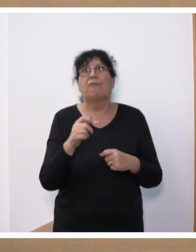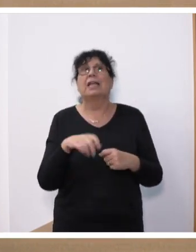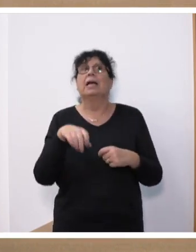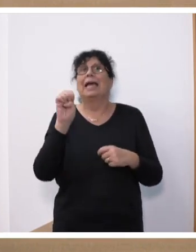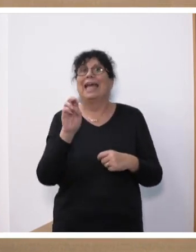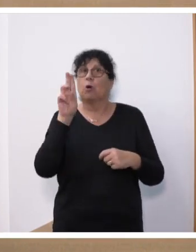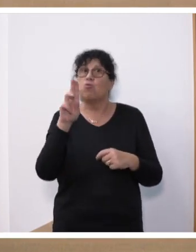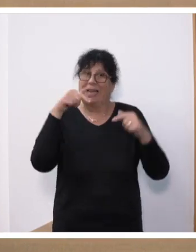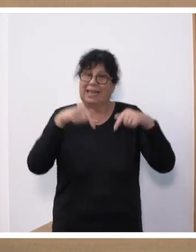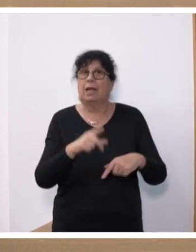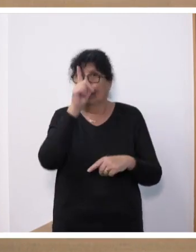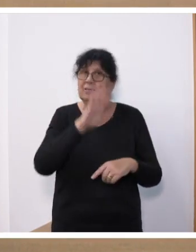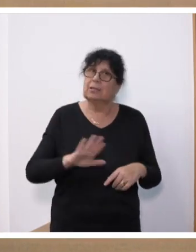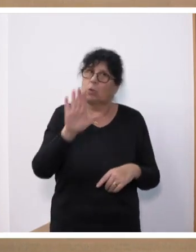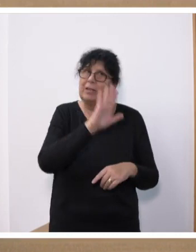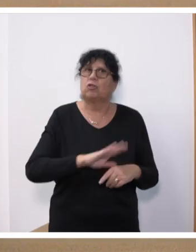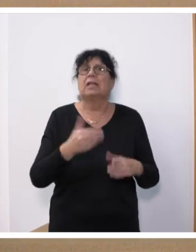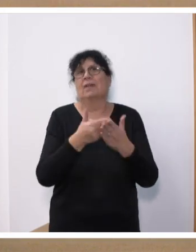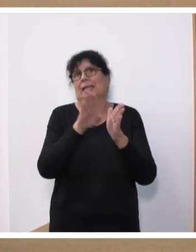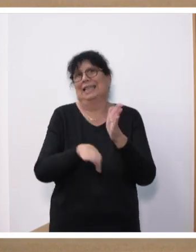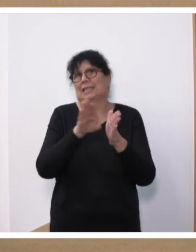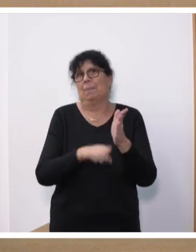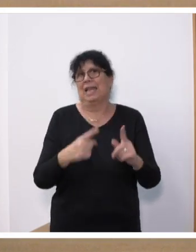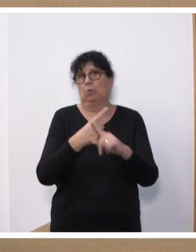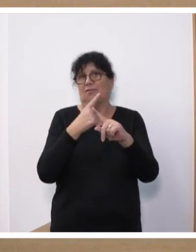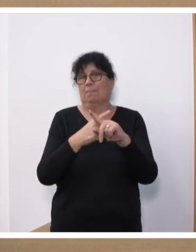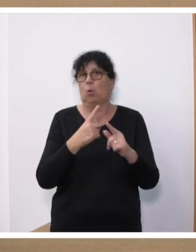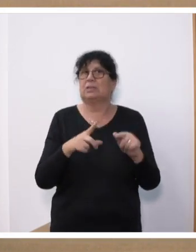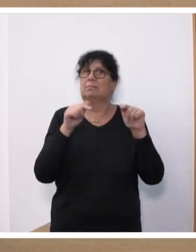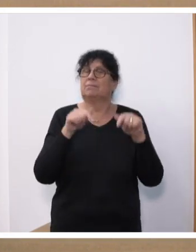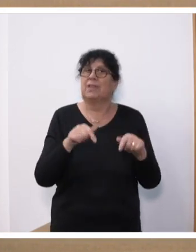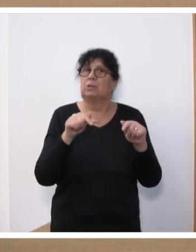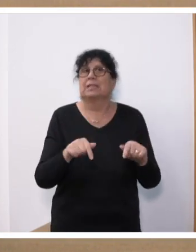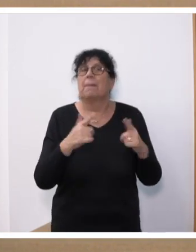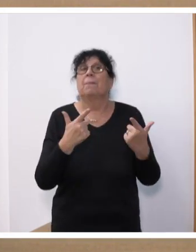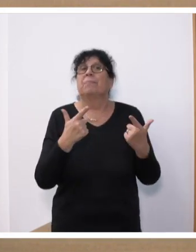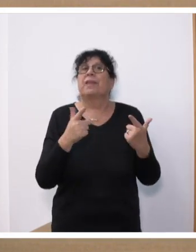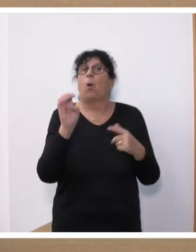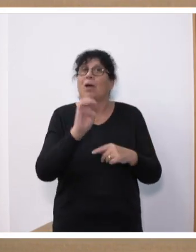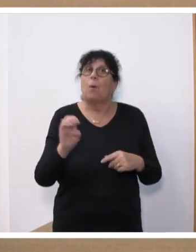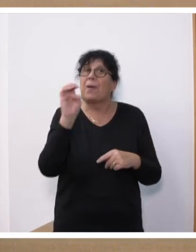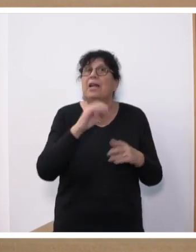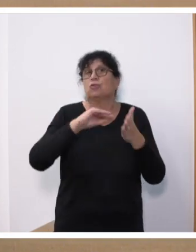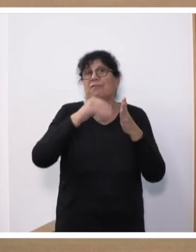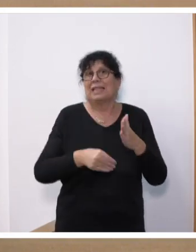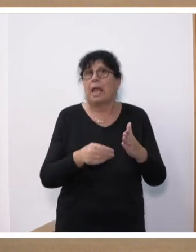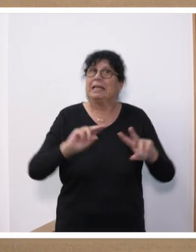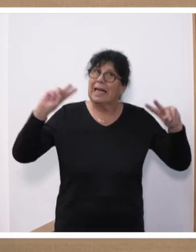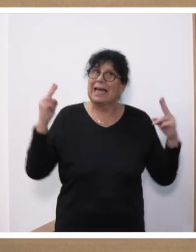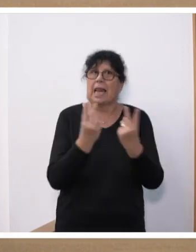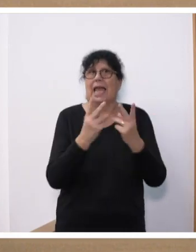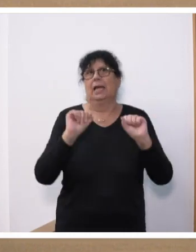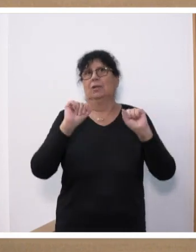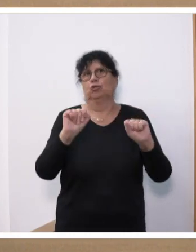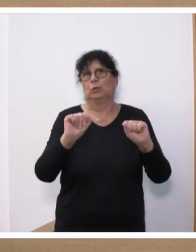in Deutschland aufgrund des Diskriminierungsverbot aus den europäischen Verträgen das gleiche Schutzniveau